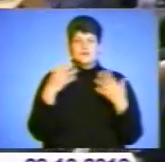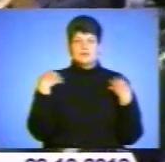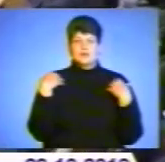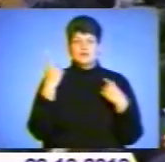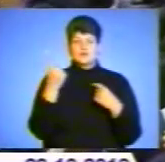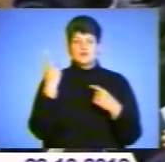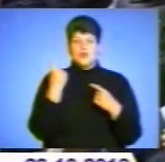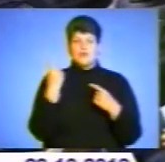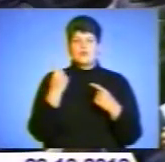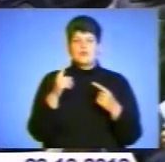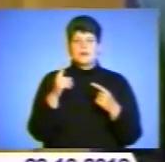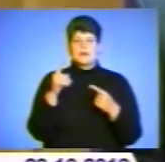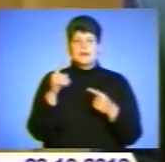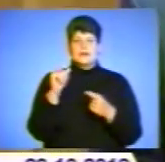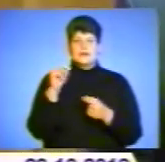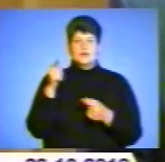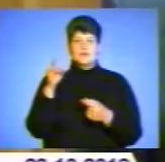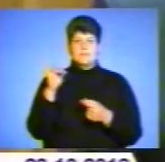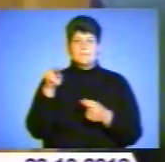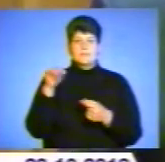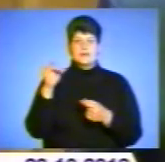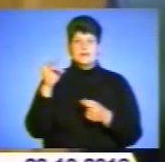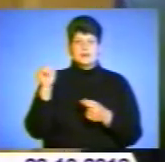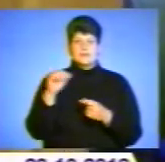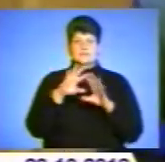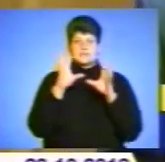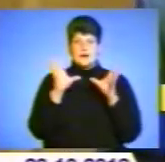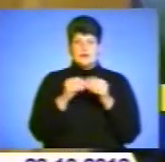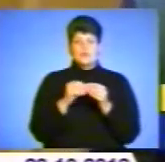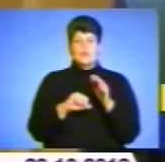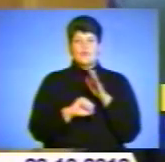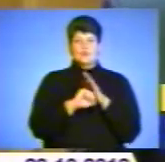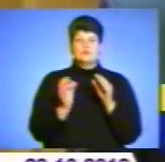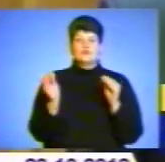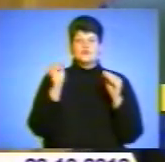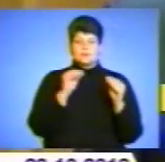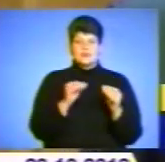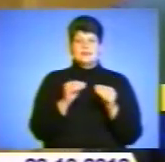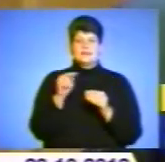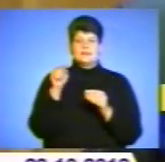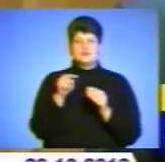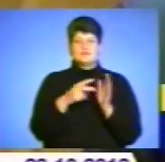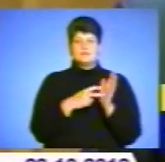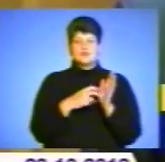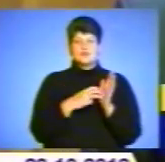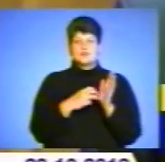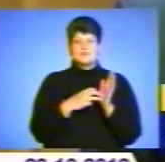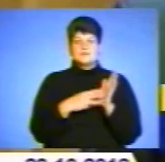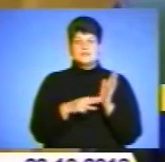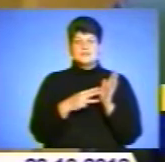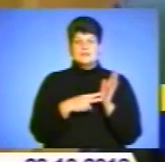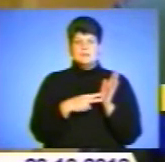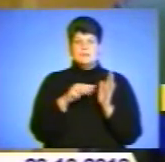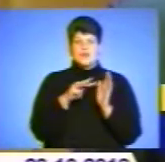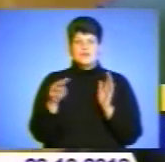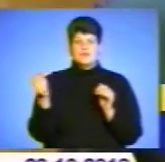державної адміністрації Ігор Пиріг. До загального фонду обласного бюджету поступило 877,5 мільйони гривень, власні